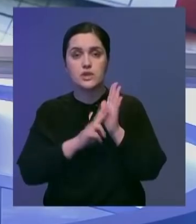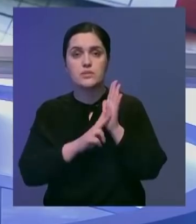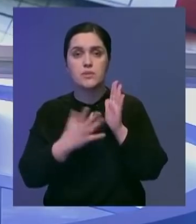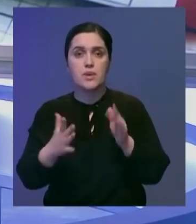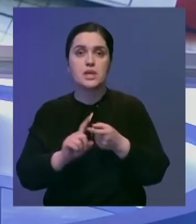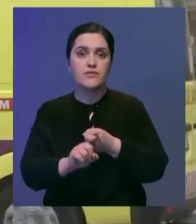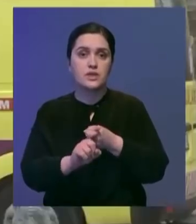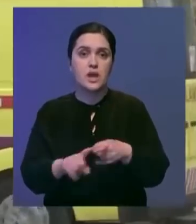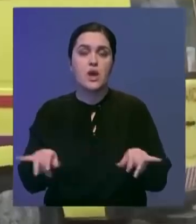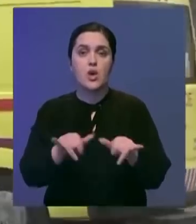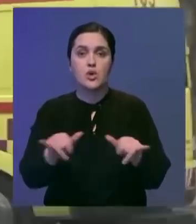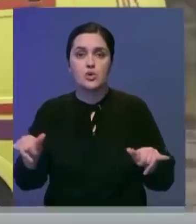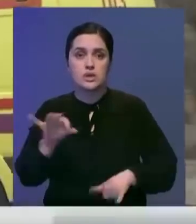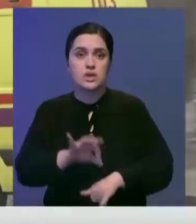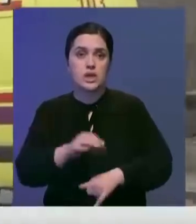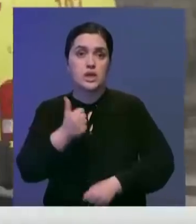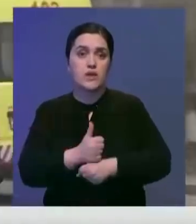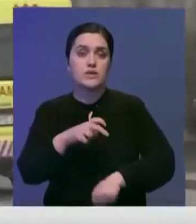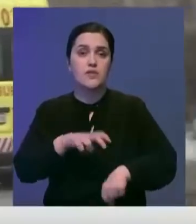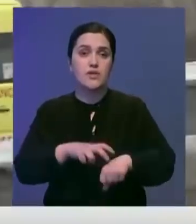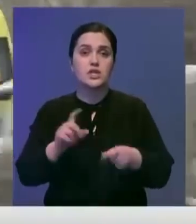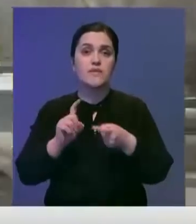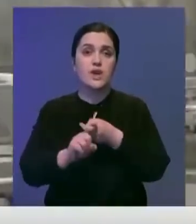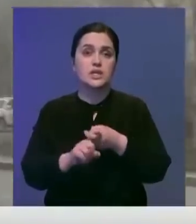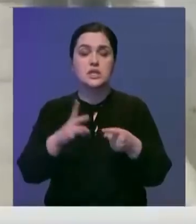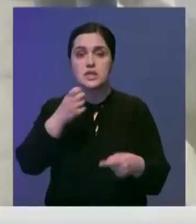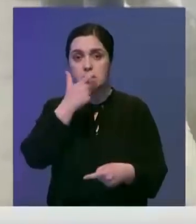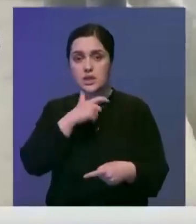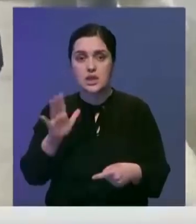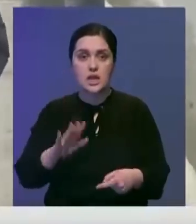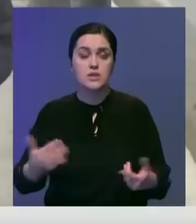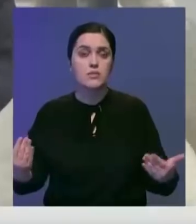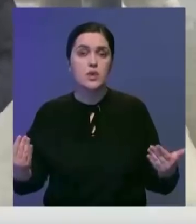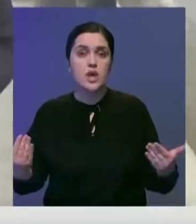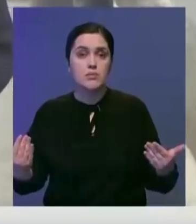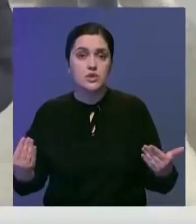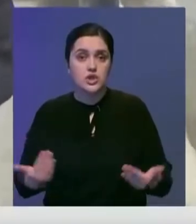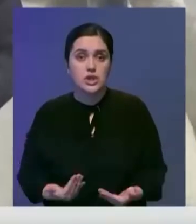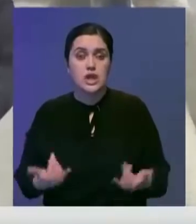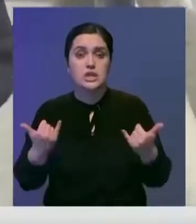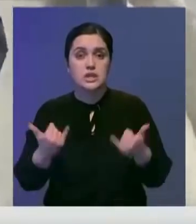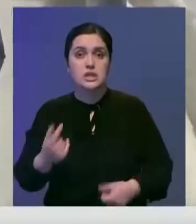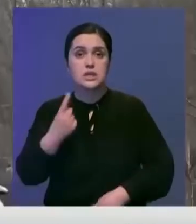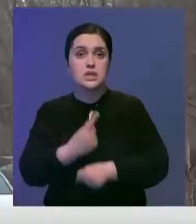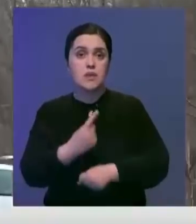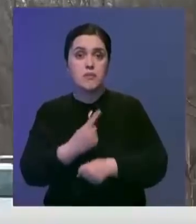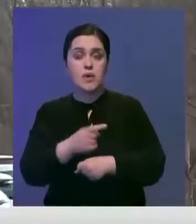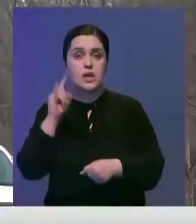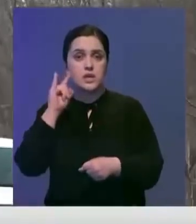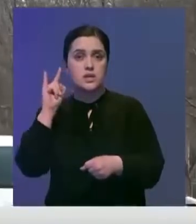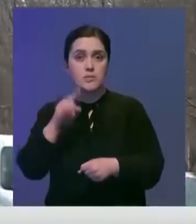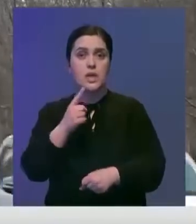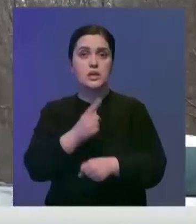еще 75 инфицированных. Рост заражений и главные санврачи региона связывают с несоблюдением жителями действующих